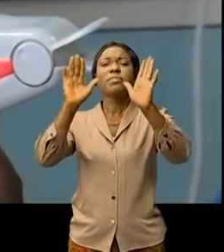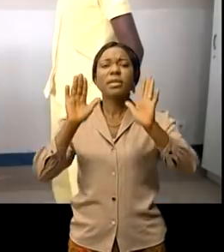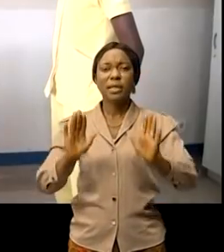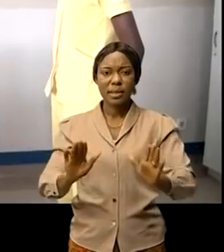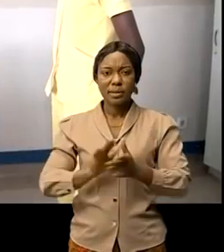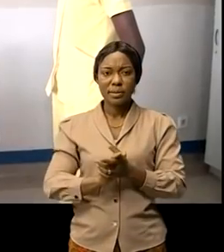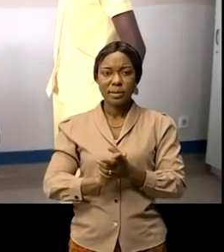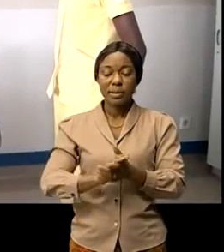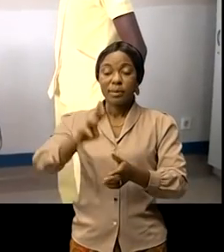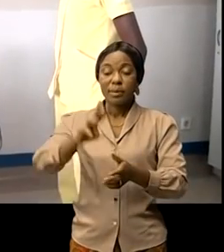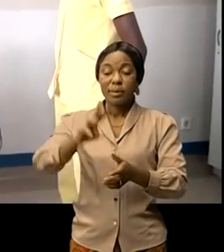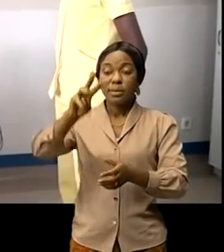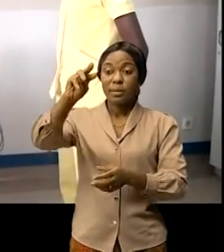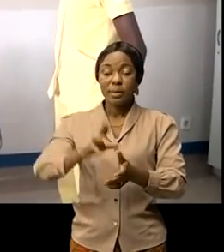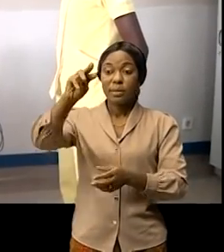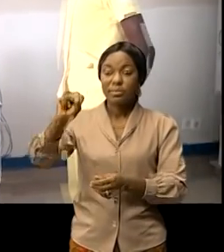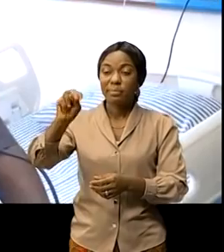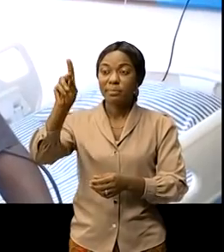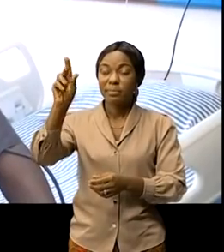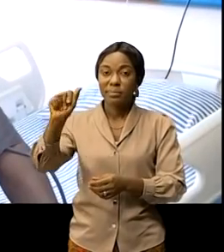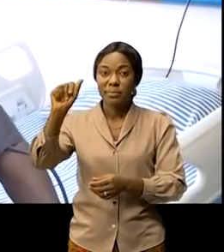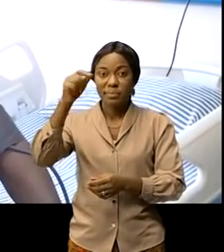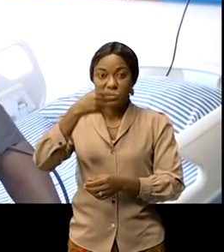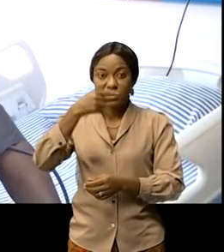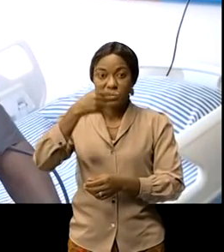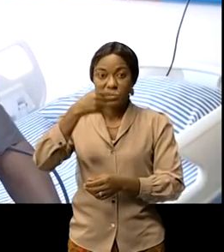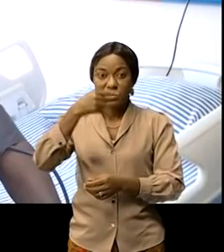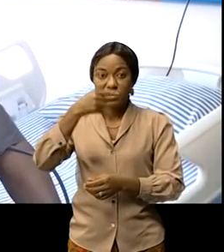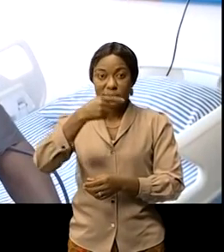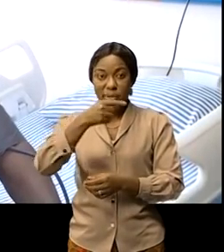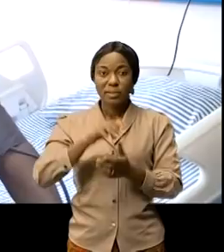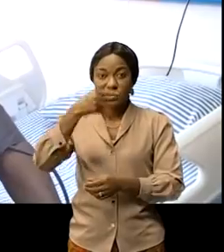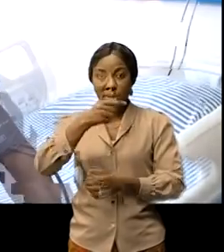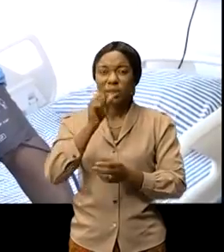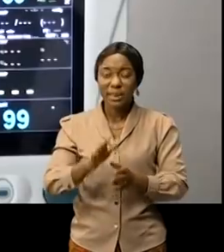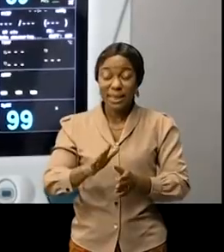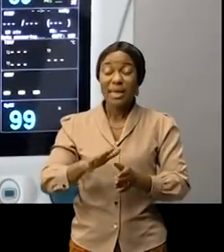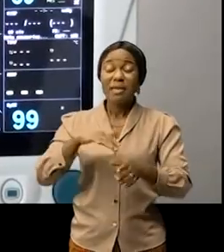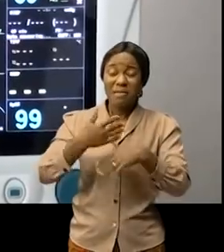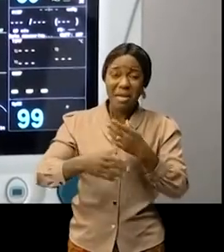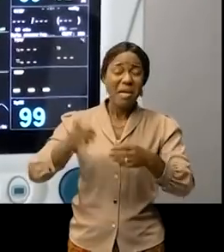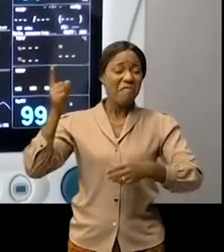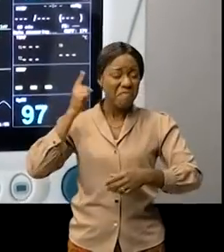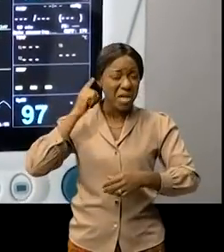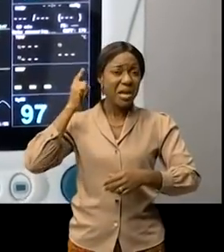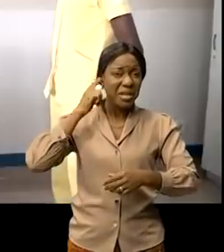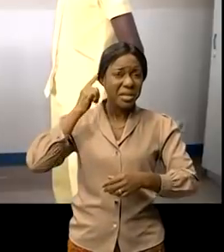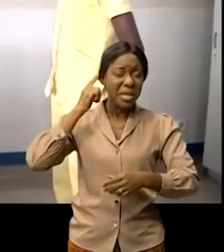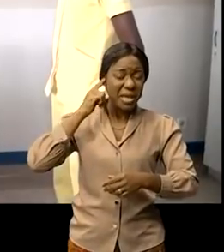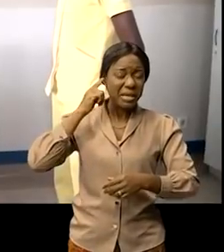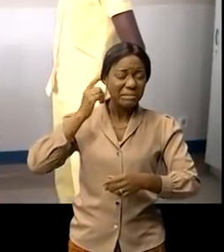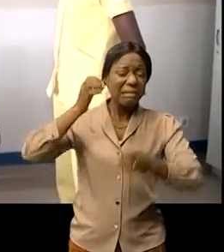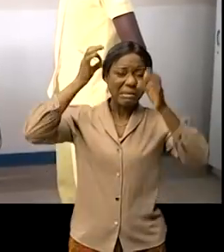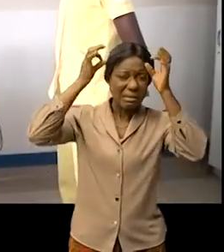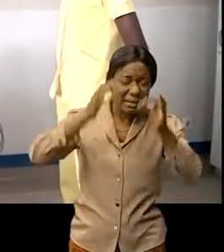Chebois un nom célèbre qui sonne culture la culture dans toute sa diversité